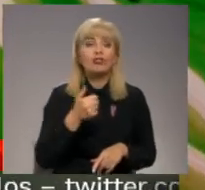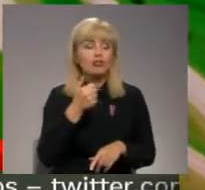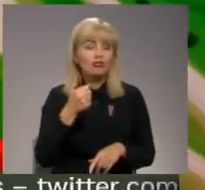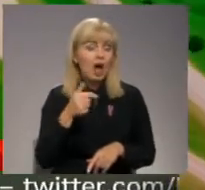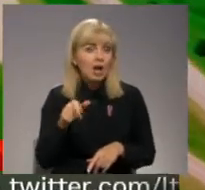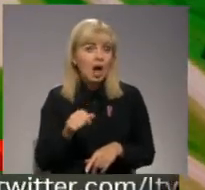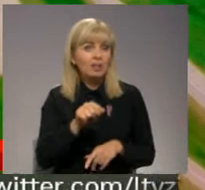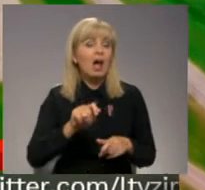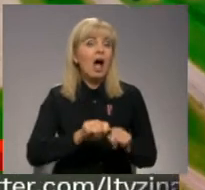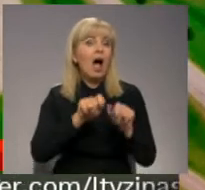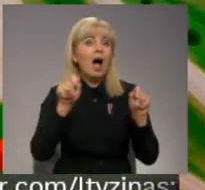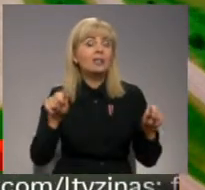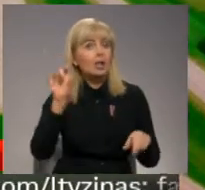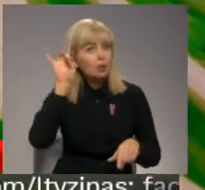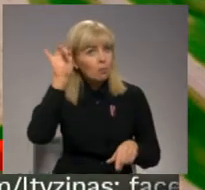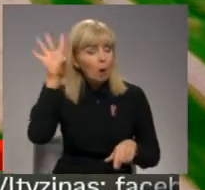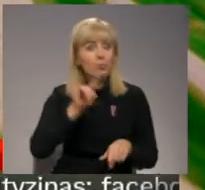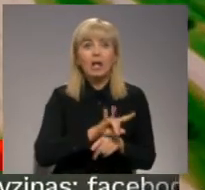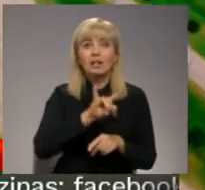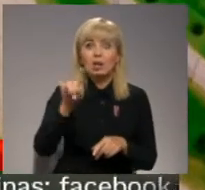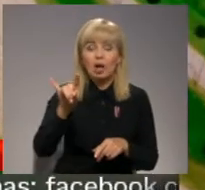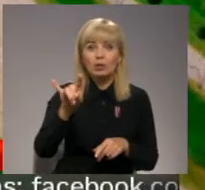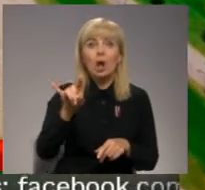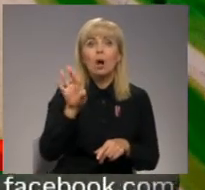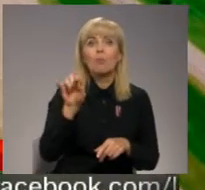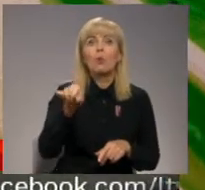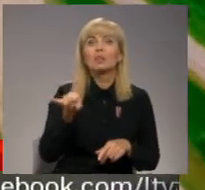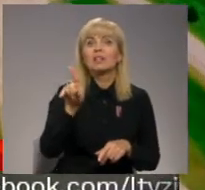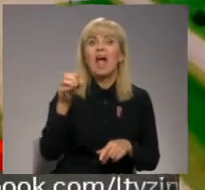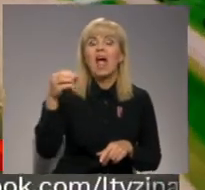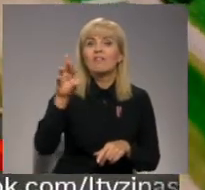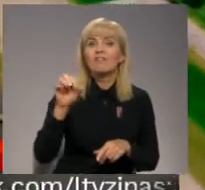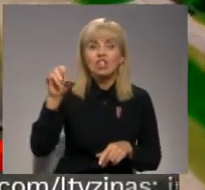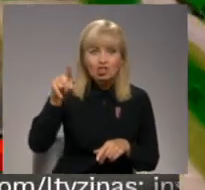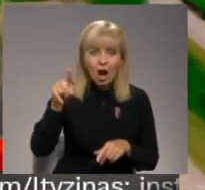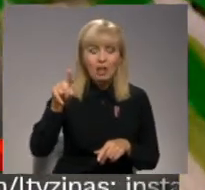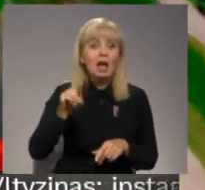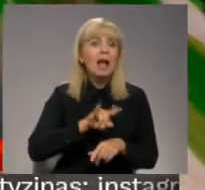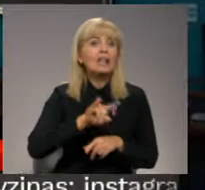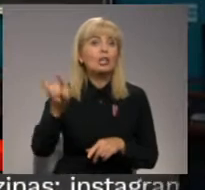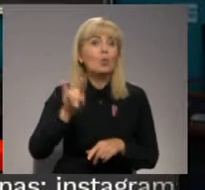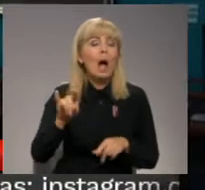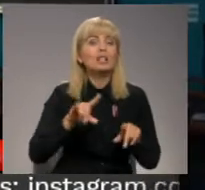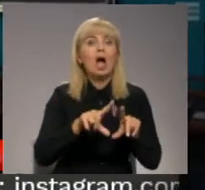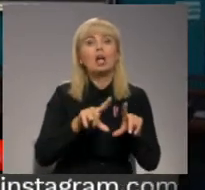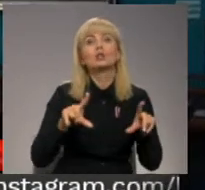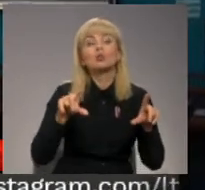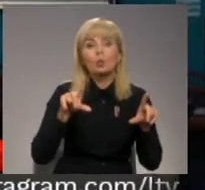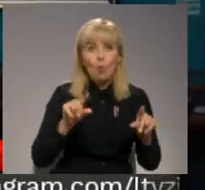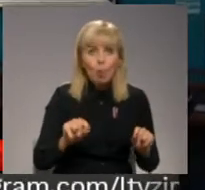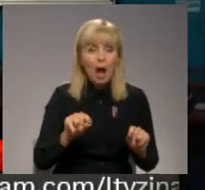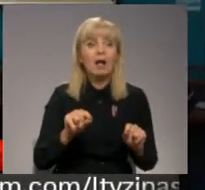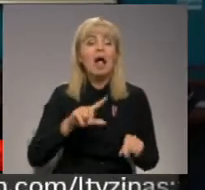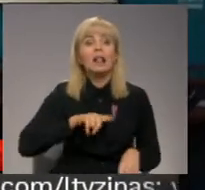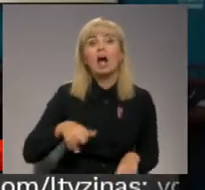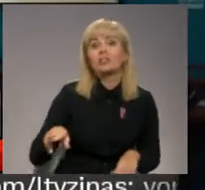pilsēta atklāta tolaik slavenā lidotāja Jāņa Butevica I Latvijas buru lidotāju skola. Latvijas Republikas